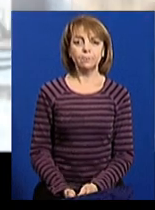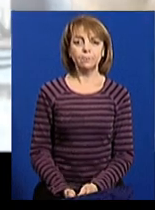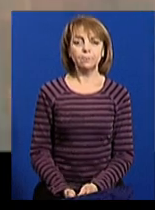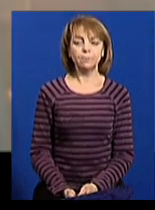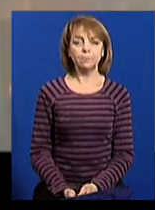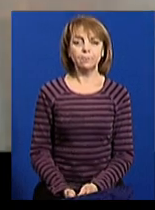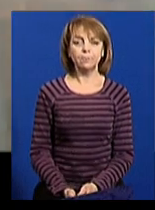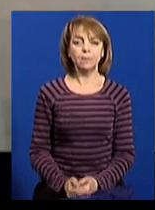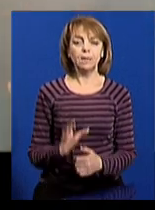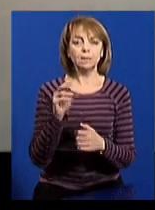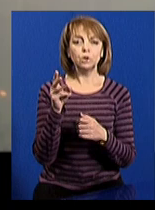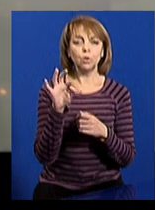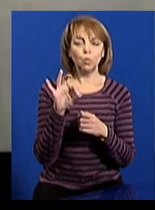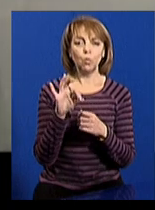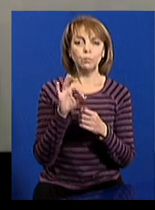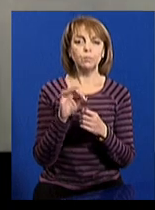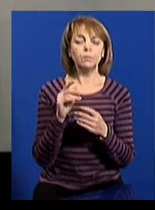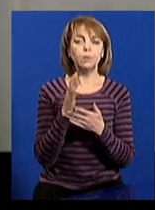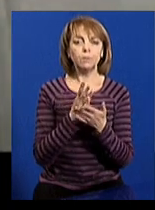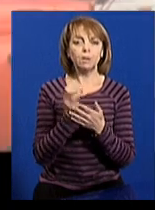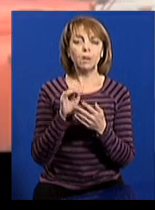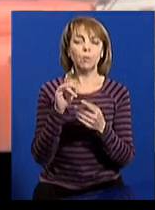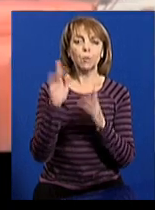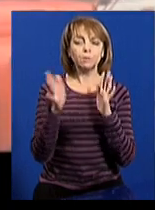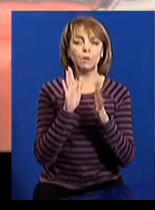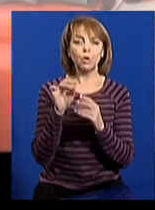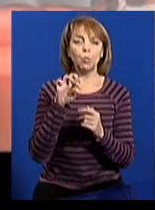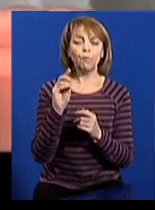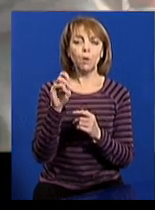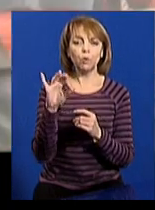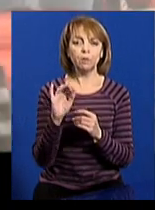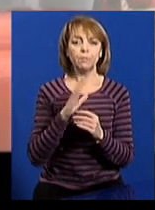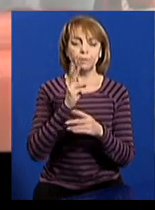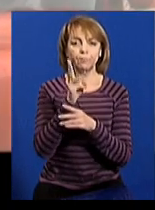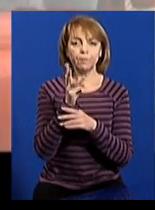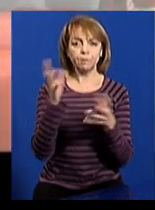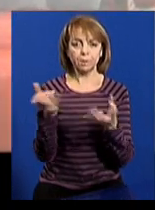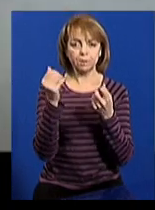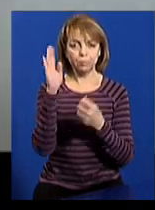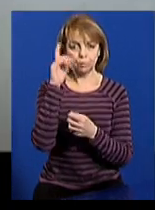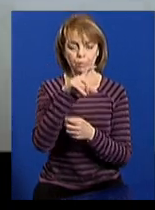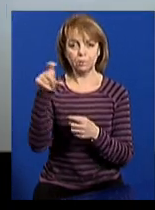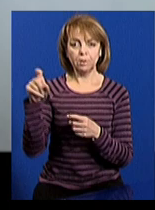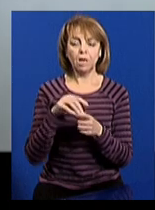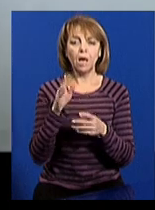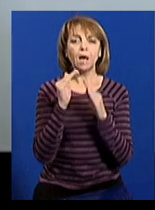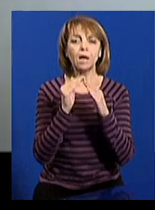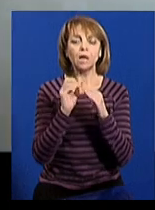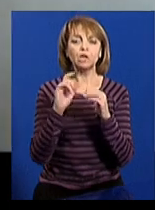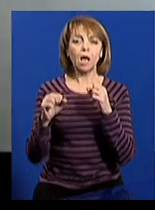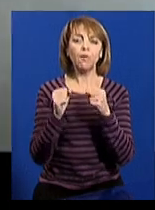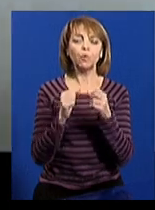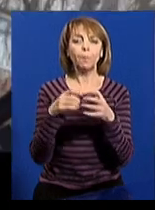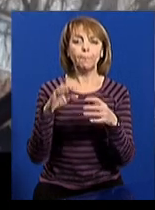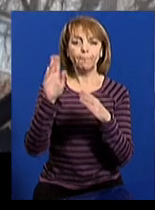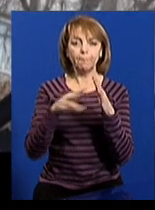Станція технічного обслуговування на проспекті Любові Малої. Ці кадри зафільмували рятувальники. Гараж та автомийка тут спалахнула близько